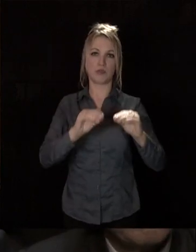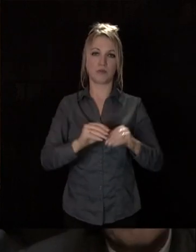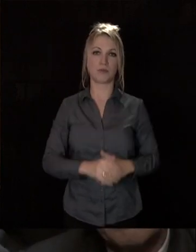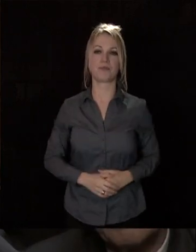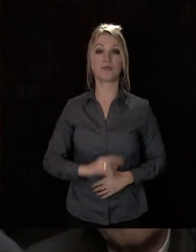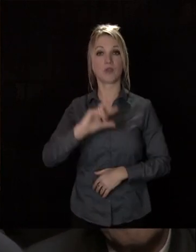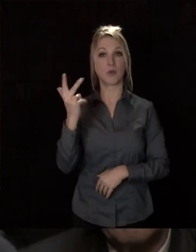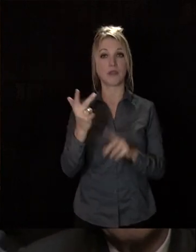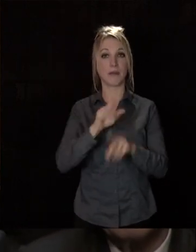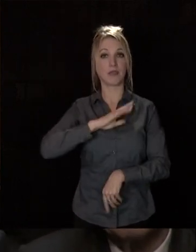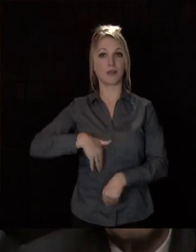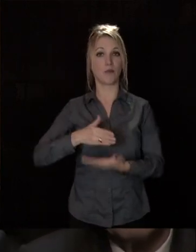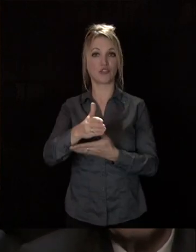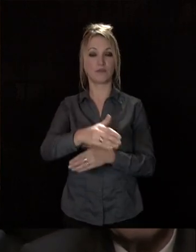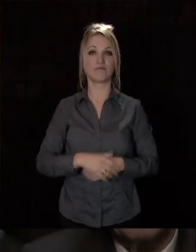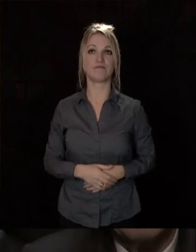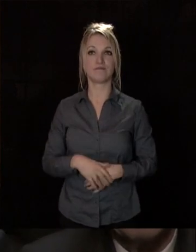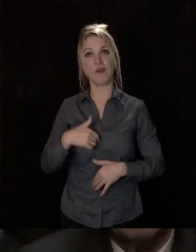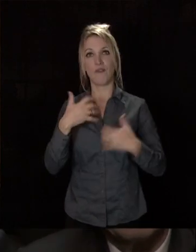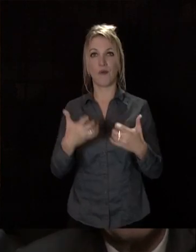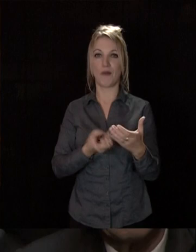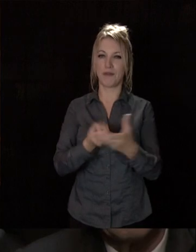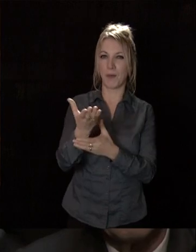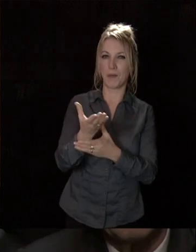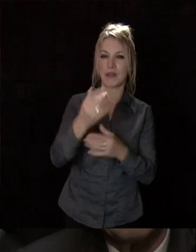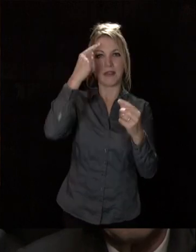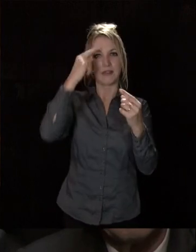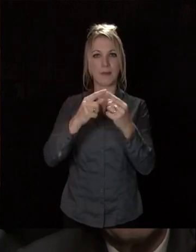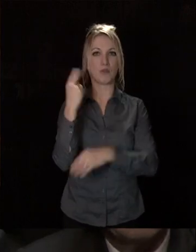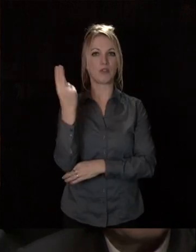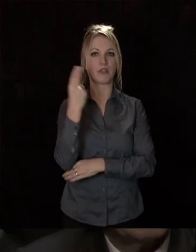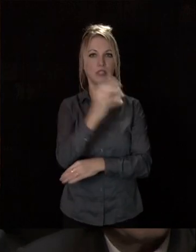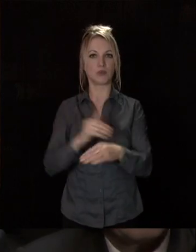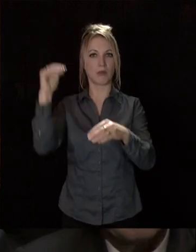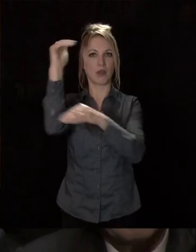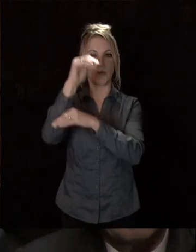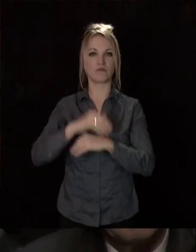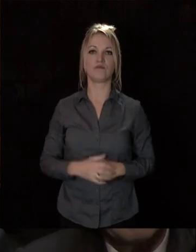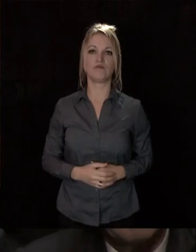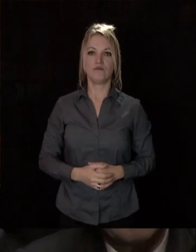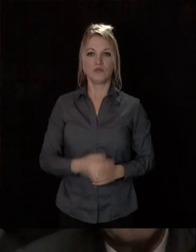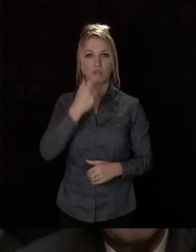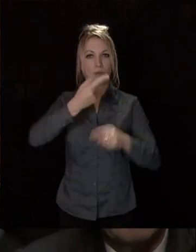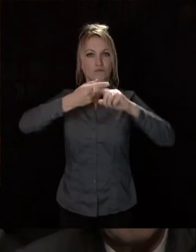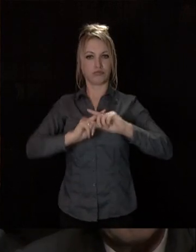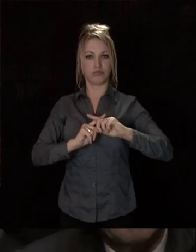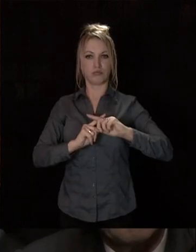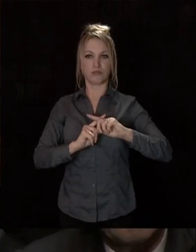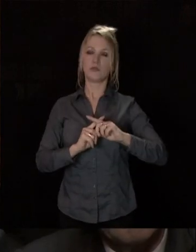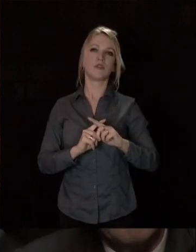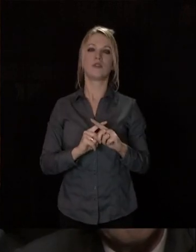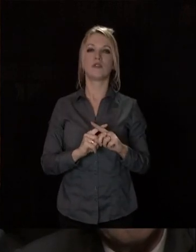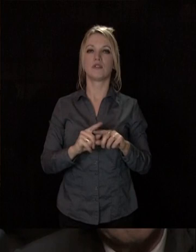Le troisième et dernier sujet dont j'aimerais vous faire part concerne l'enseignement supérieur. Je crois profondément à l'économie